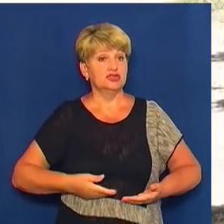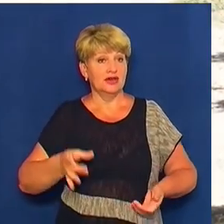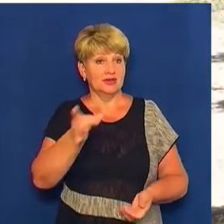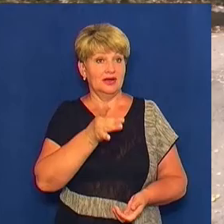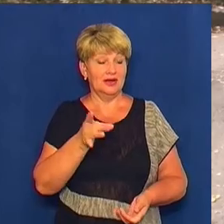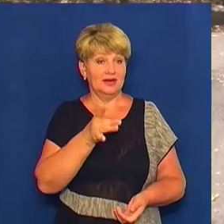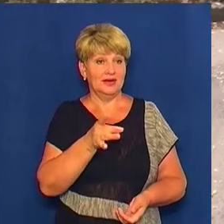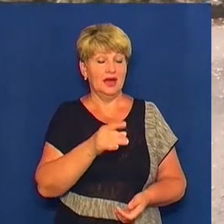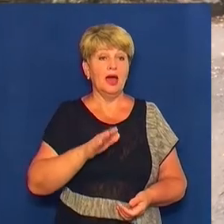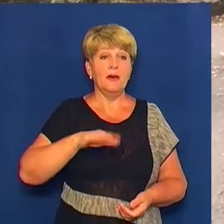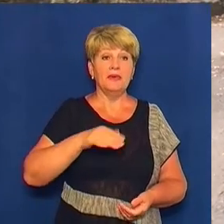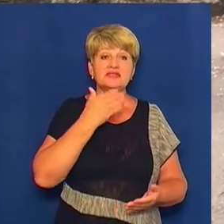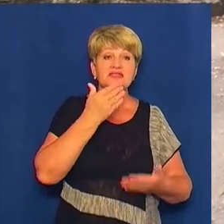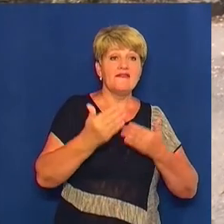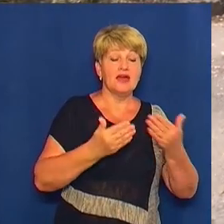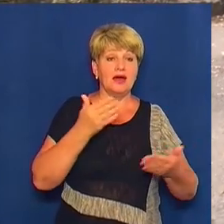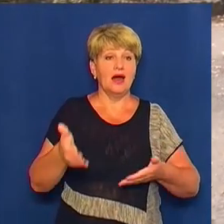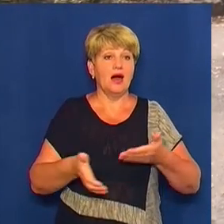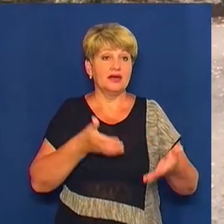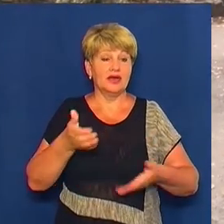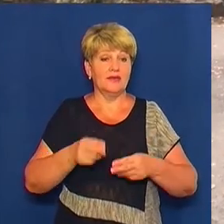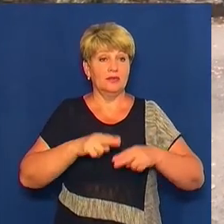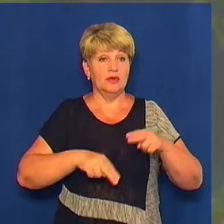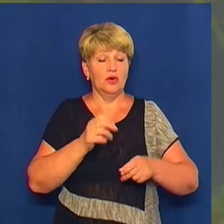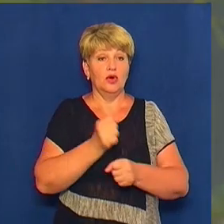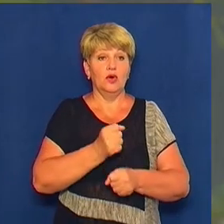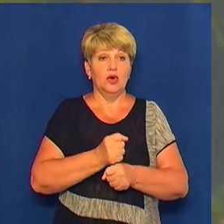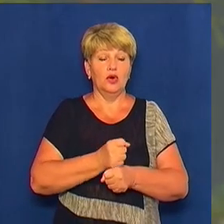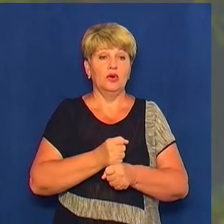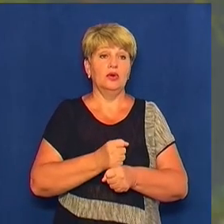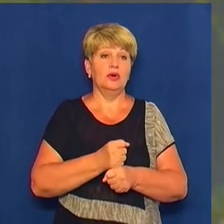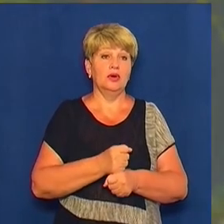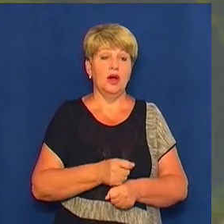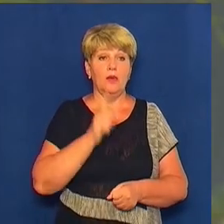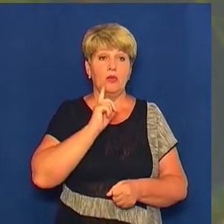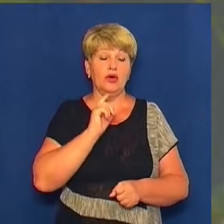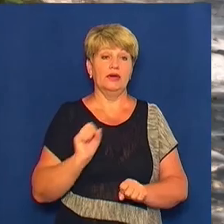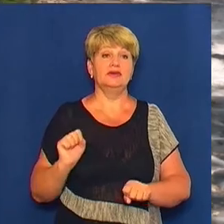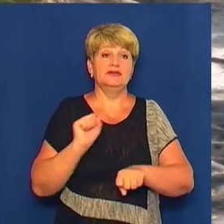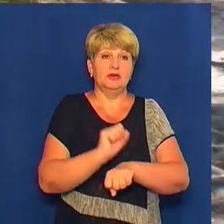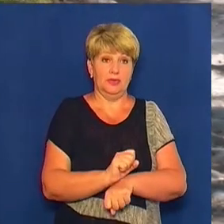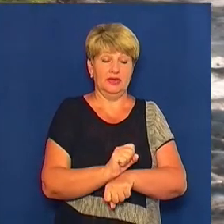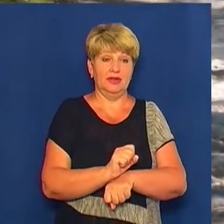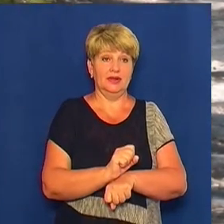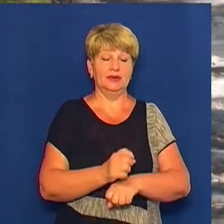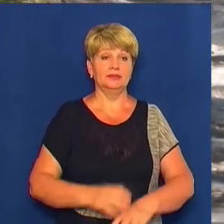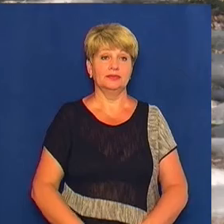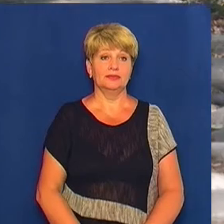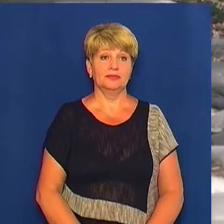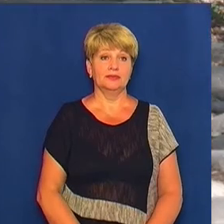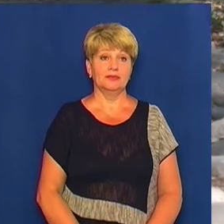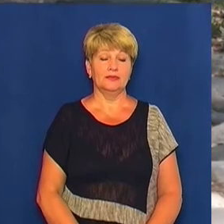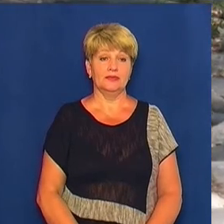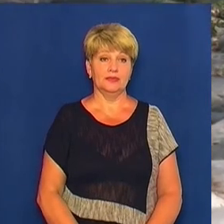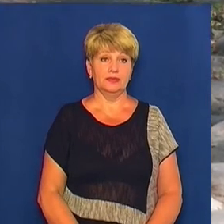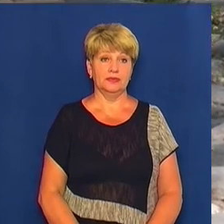Олександр Кузаєв, після звернень археологів, будівельні роботи по спуску Островського призупинили. Тетяна Рев, Олександр